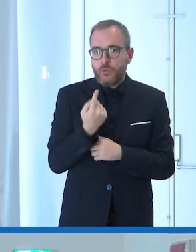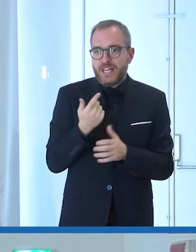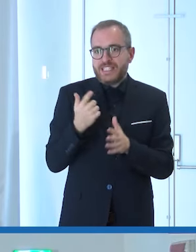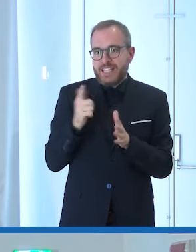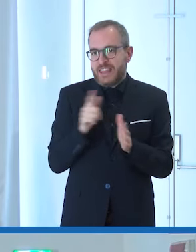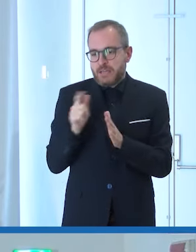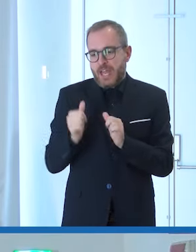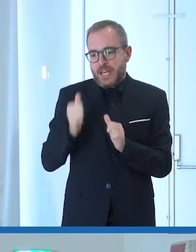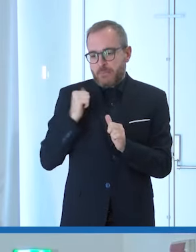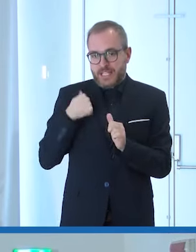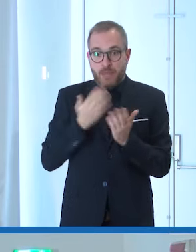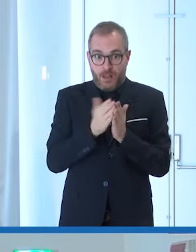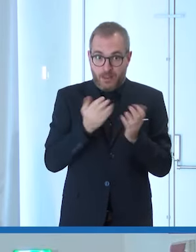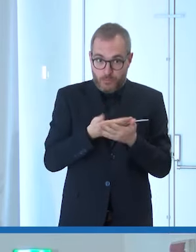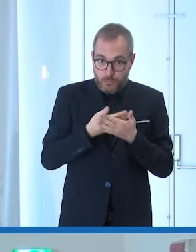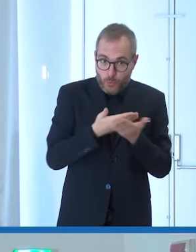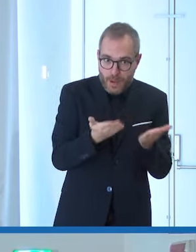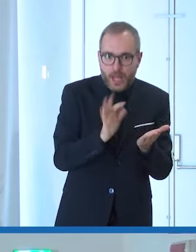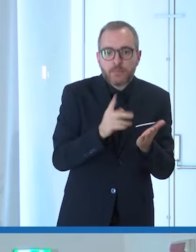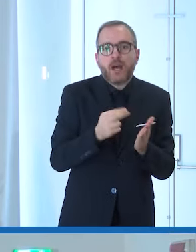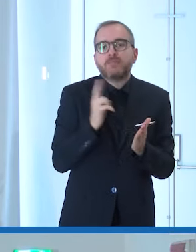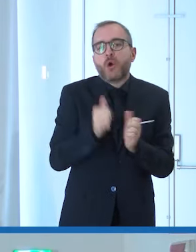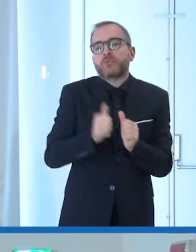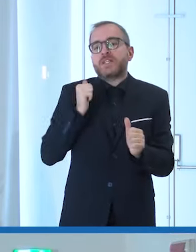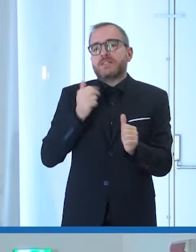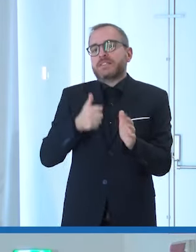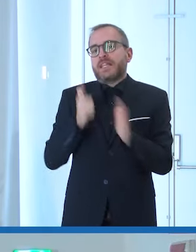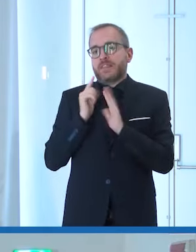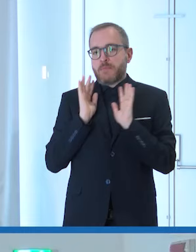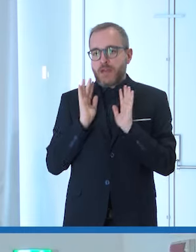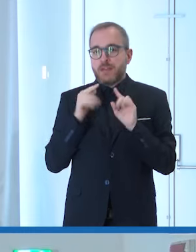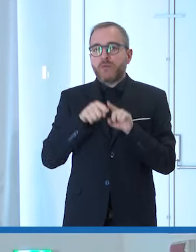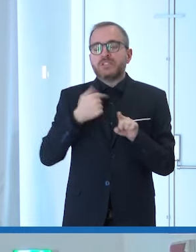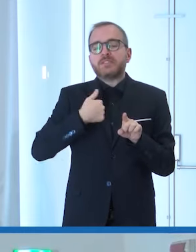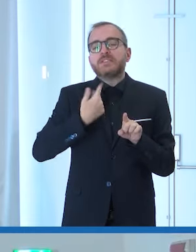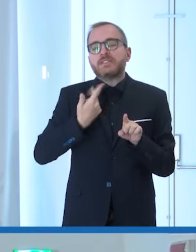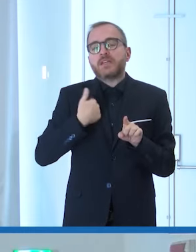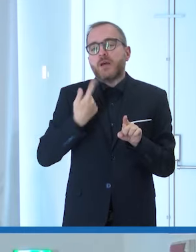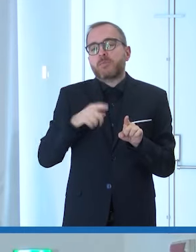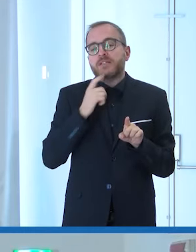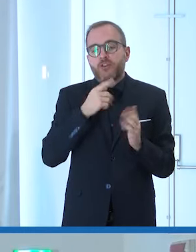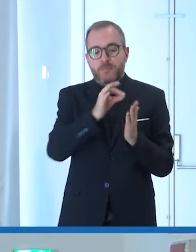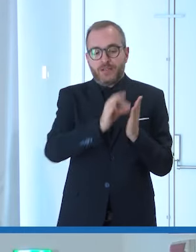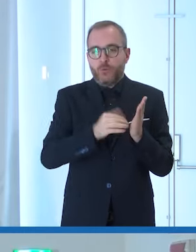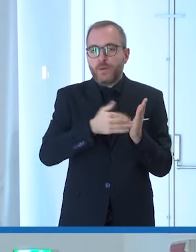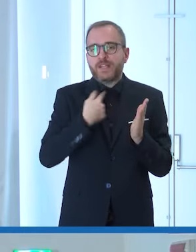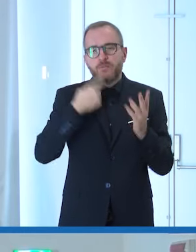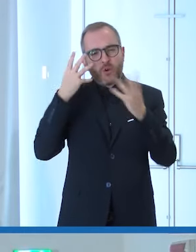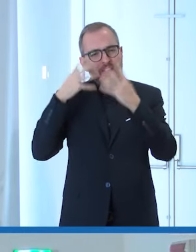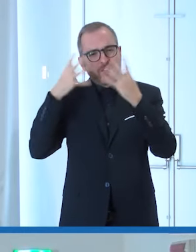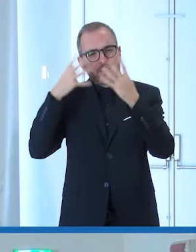abbiamo voluto dedicargliela e queste riflessioni che poi sono culminate nella guida sono riflessioni